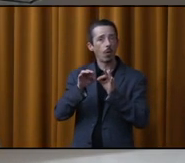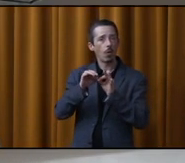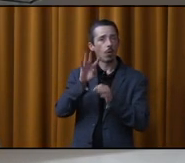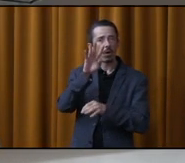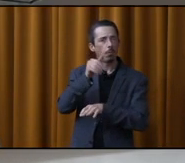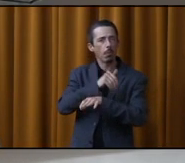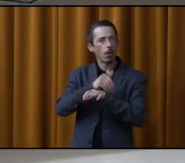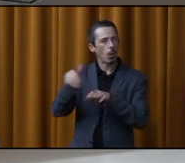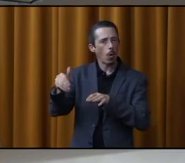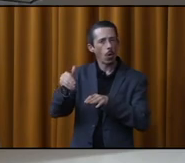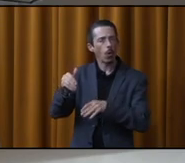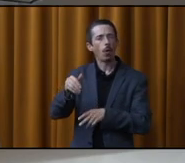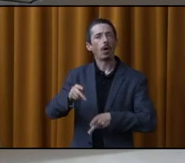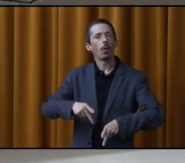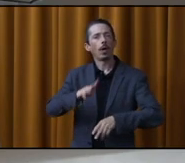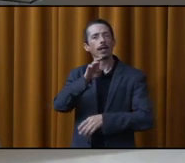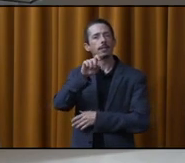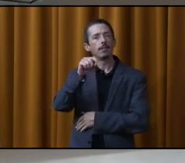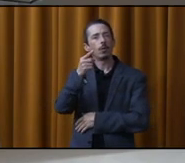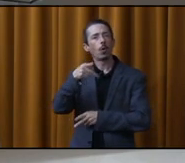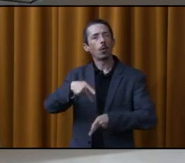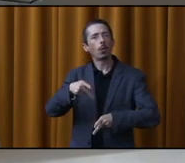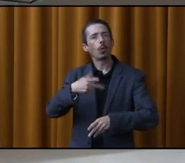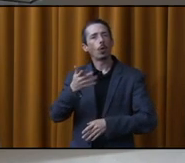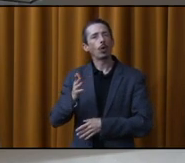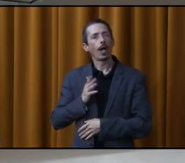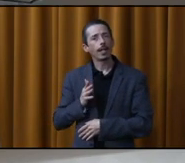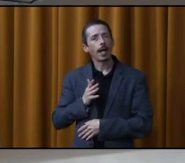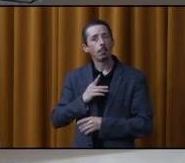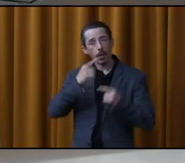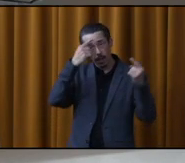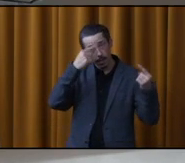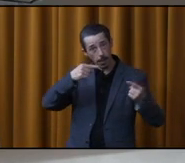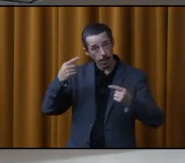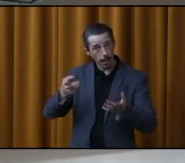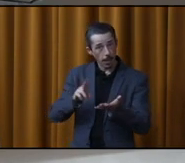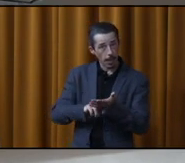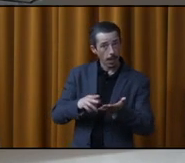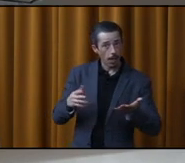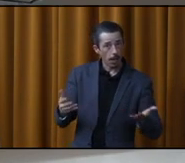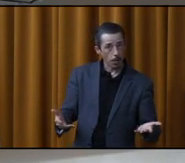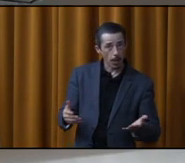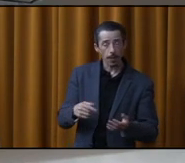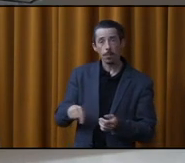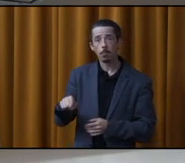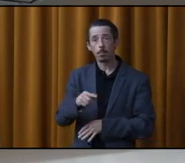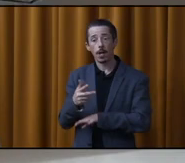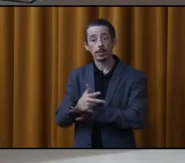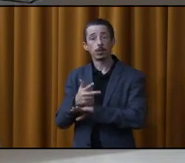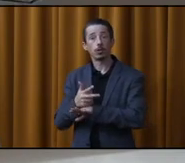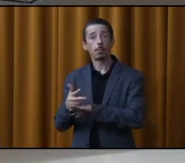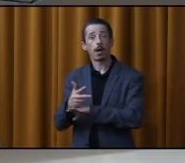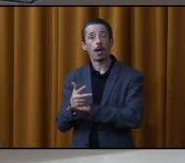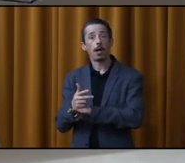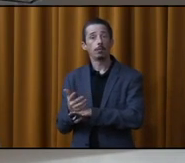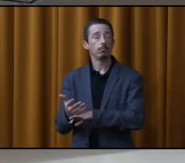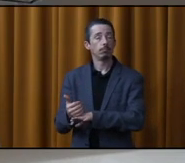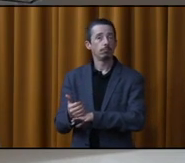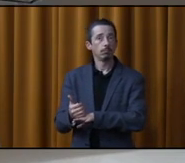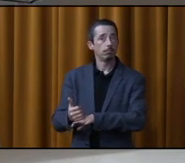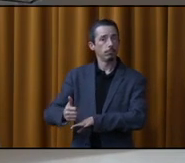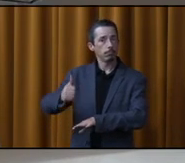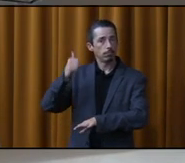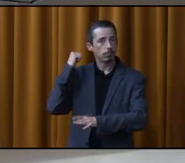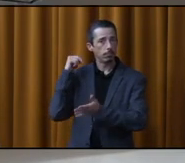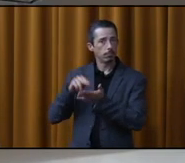rue Notre-Dame. L'entente était la suivante. Le stationnement arrière, il y a peut-être la place pour